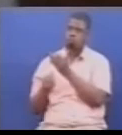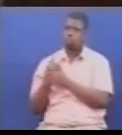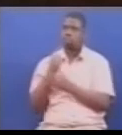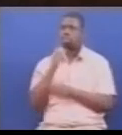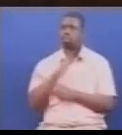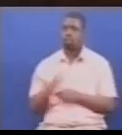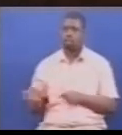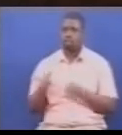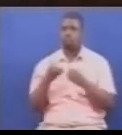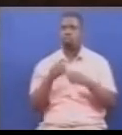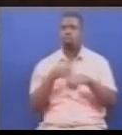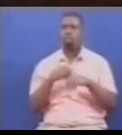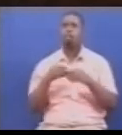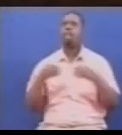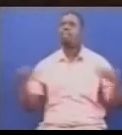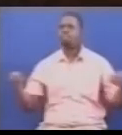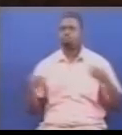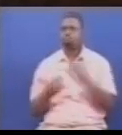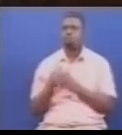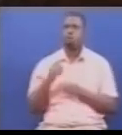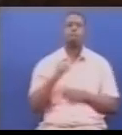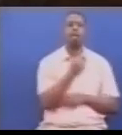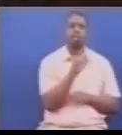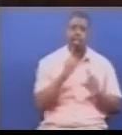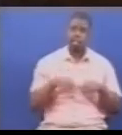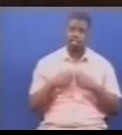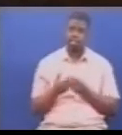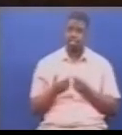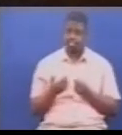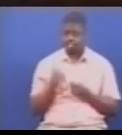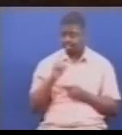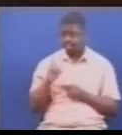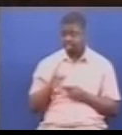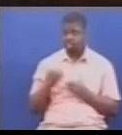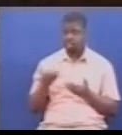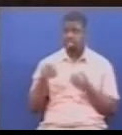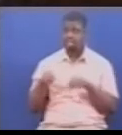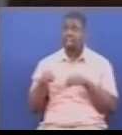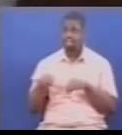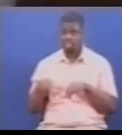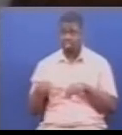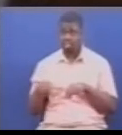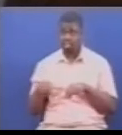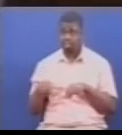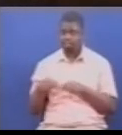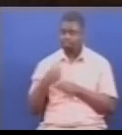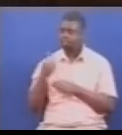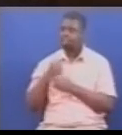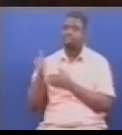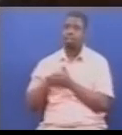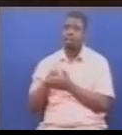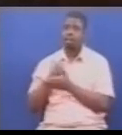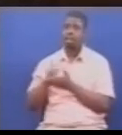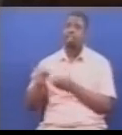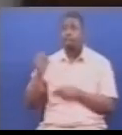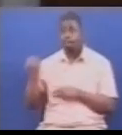kutoka na naumbali ya nakotoka. Lakini Zanziba kwa sasaivi na Tanzania, kwa mwishmiwa na Tanzania bara, ambako da islama